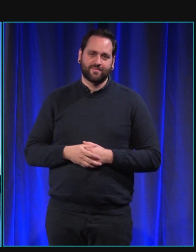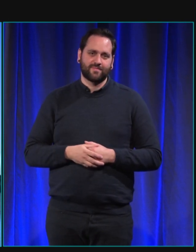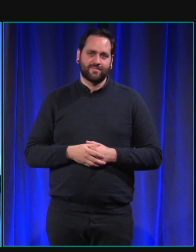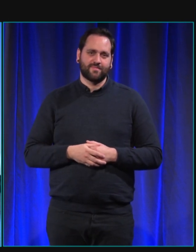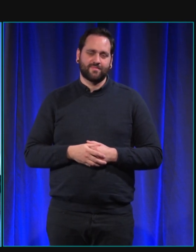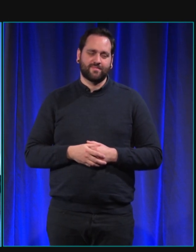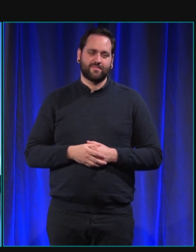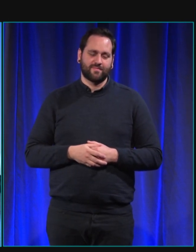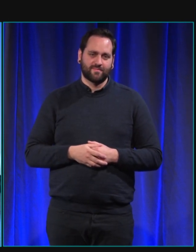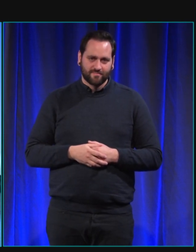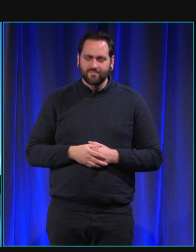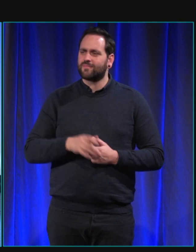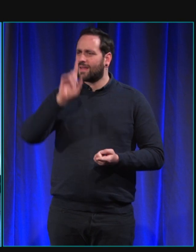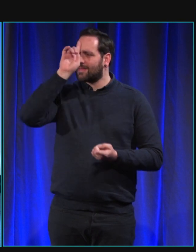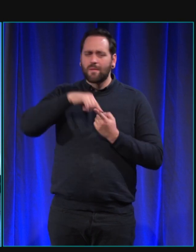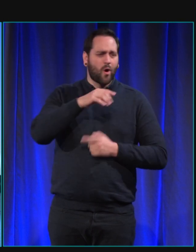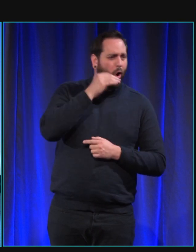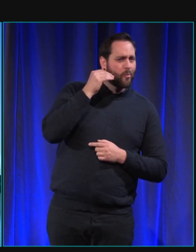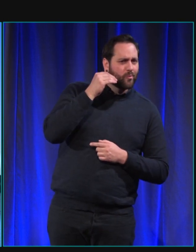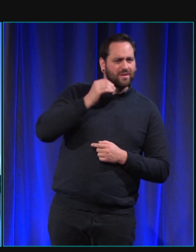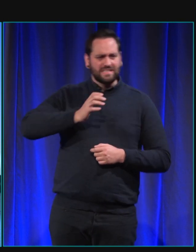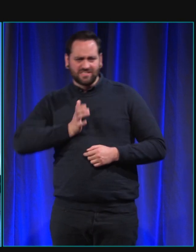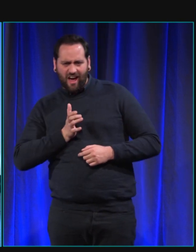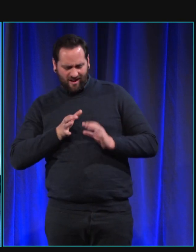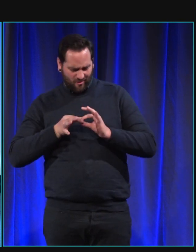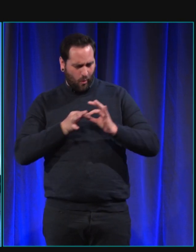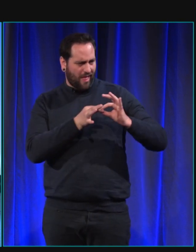-chien et les caractéristiques spécifiques des chiens d'assistance,